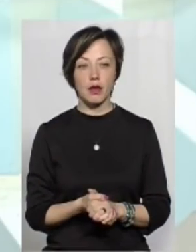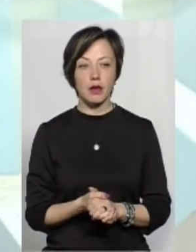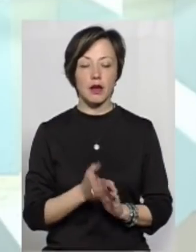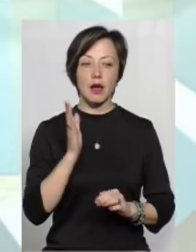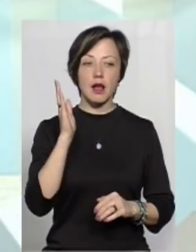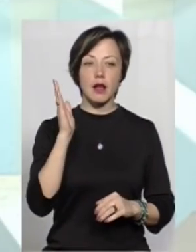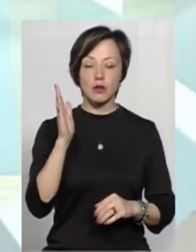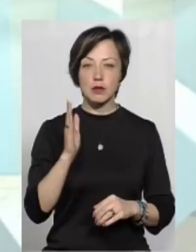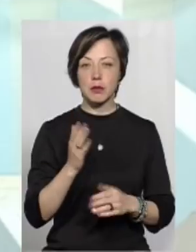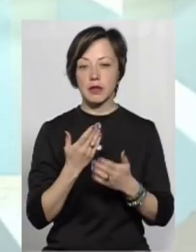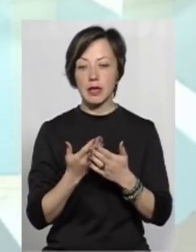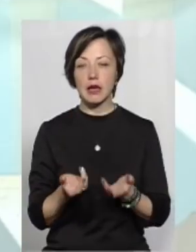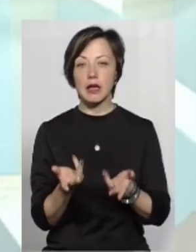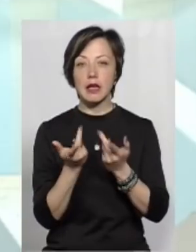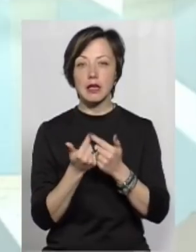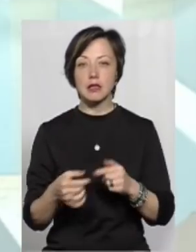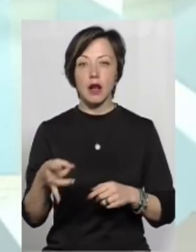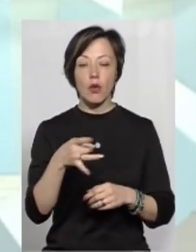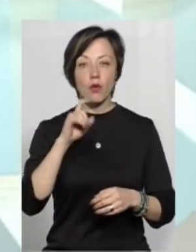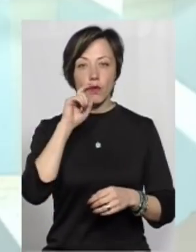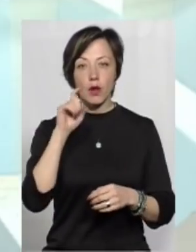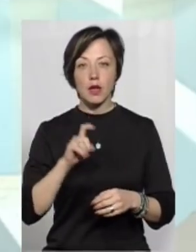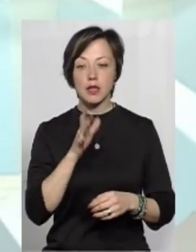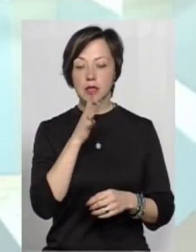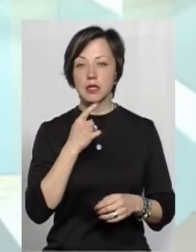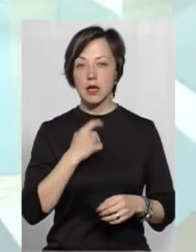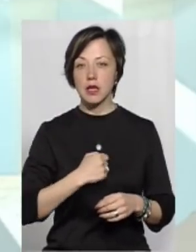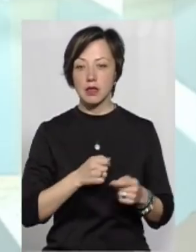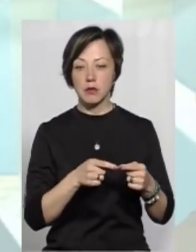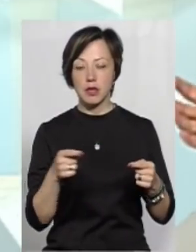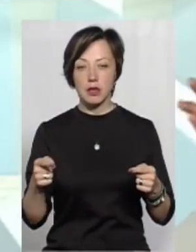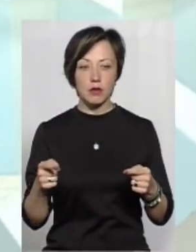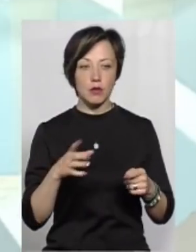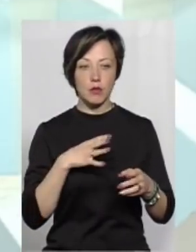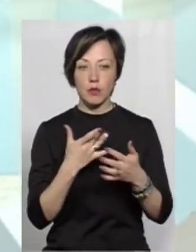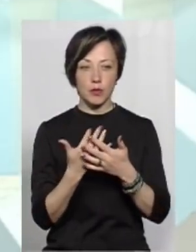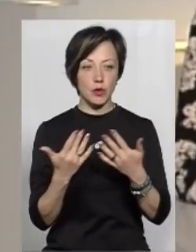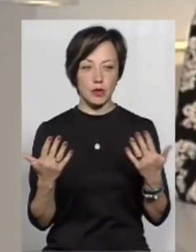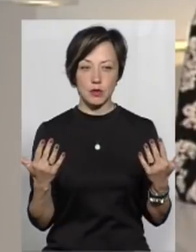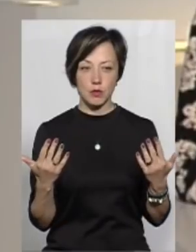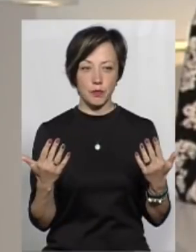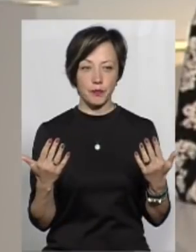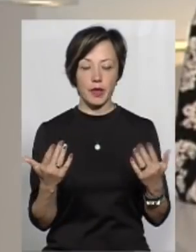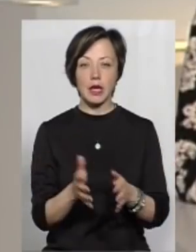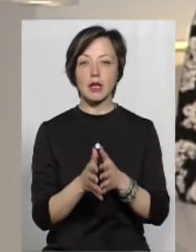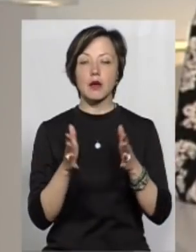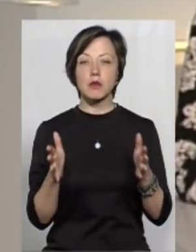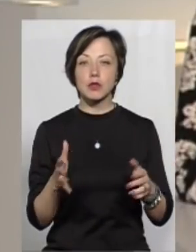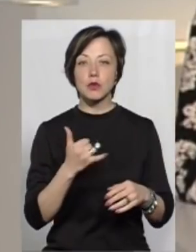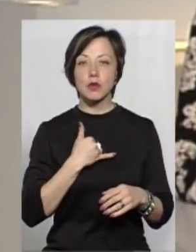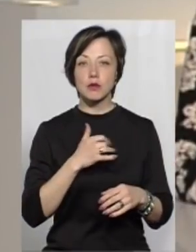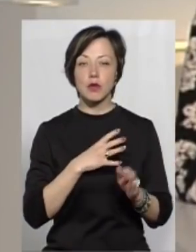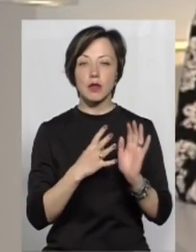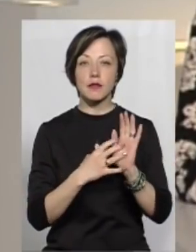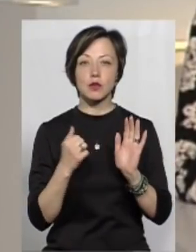Ретроспективу. Кількість районів в Україні за совєтський період варіувала дуже по-різному. Найбільше в нас було